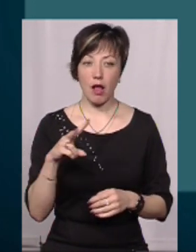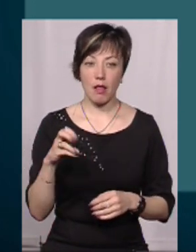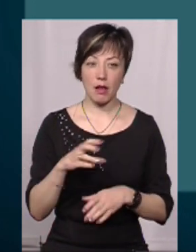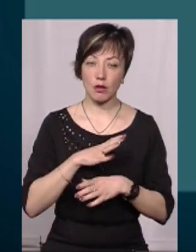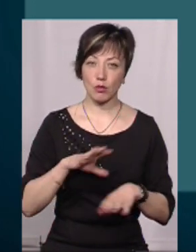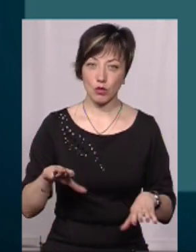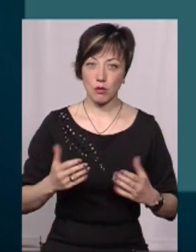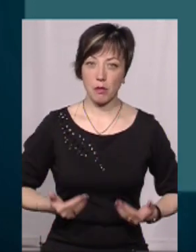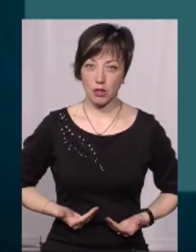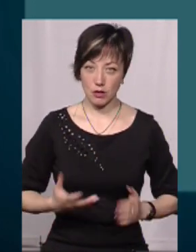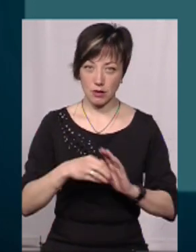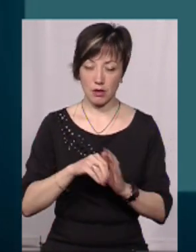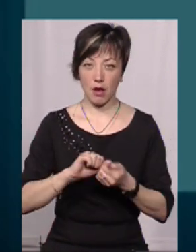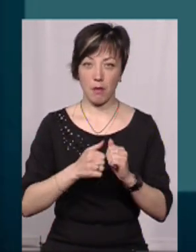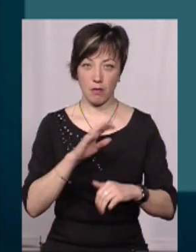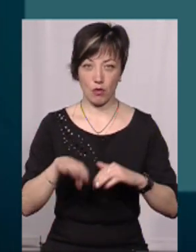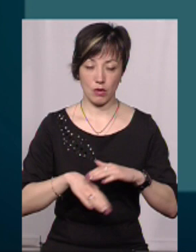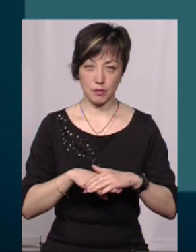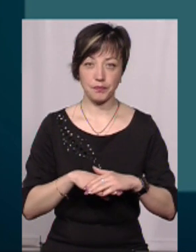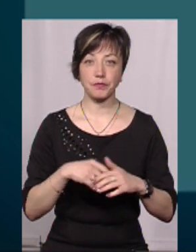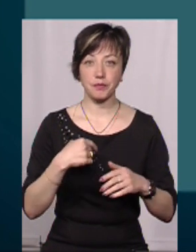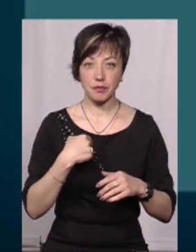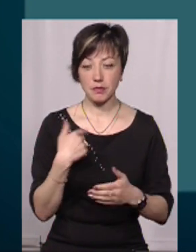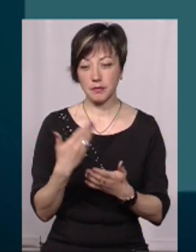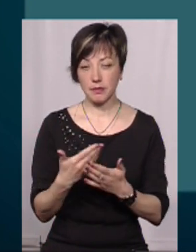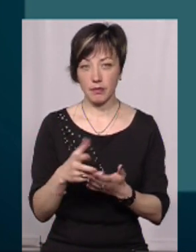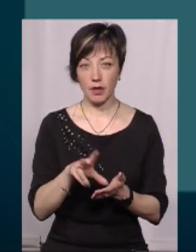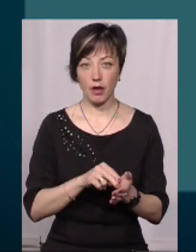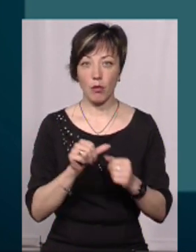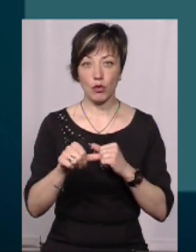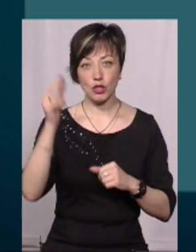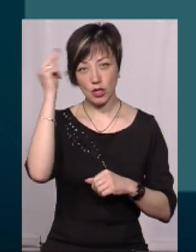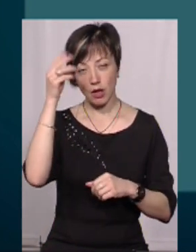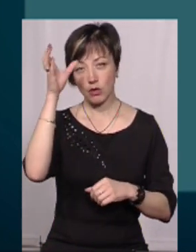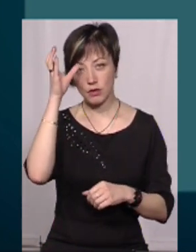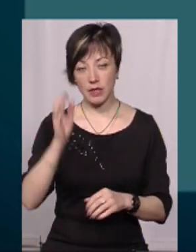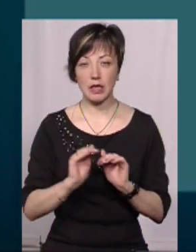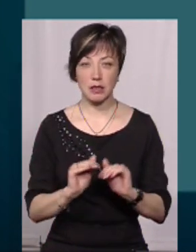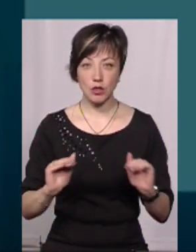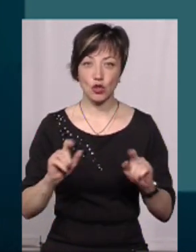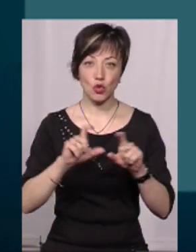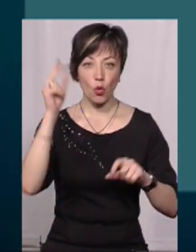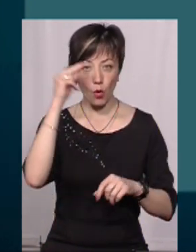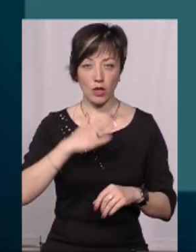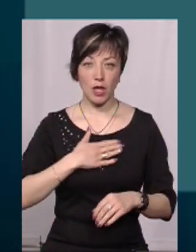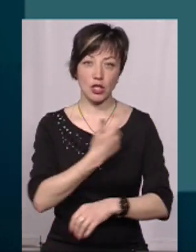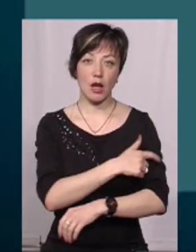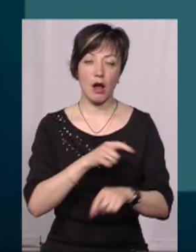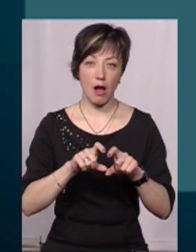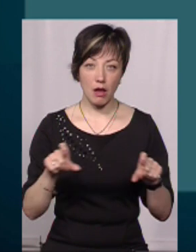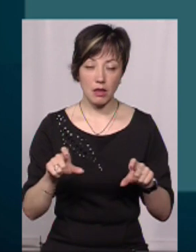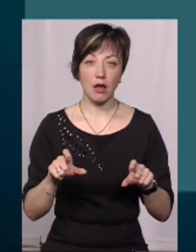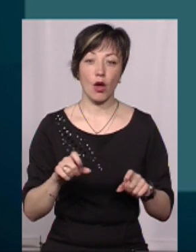будучи мешканцями міста Кам'янеця-Подільського. Я приводив приклади позашкільна освіта, дошкільна освіта, школи наші, лікарні.